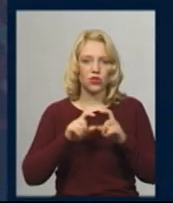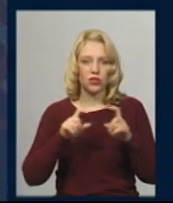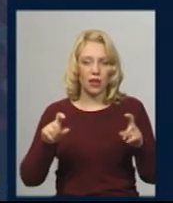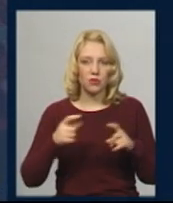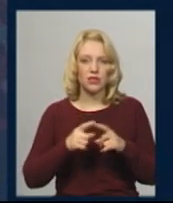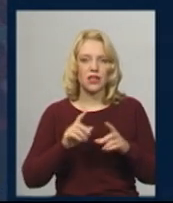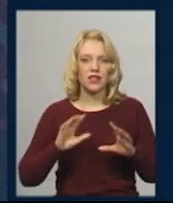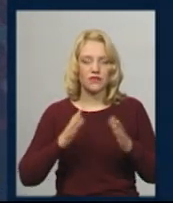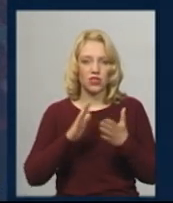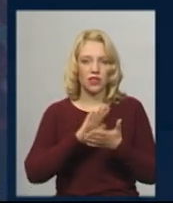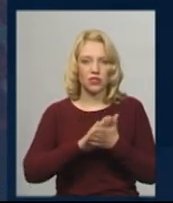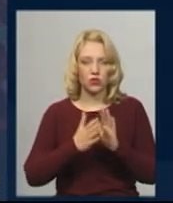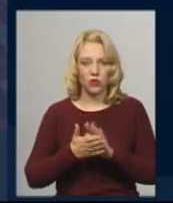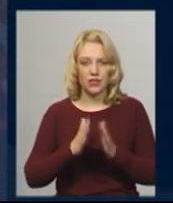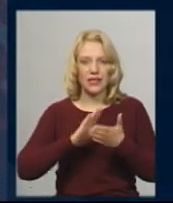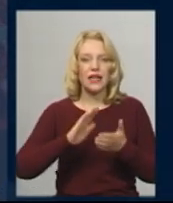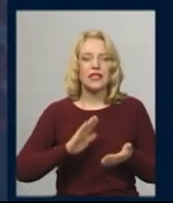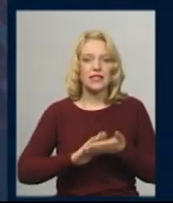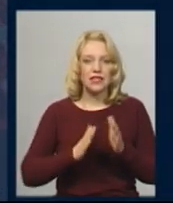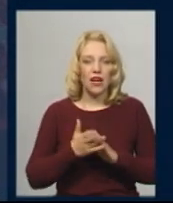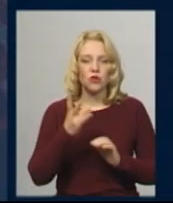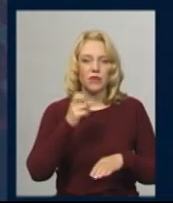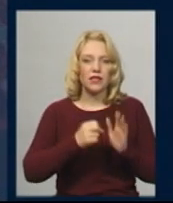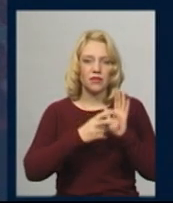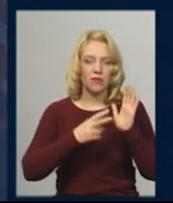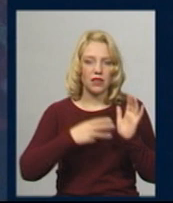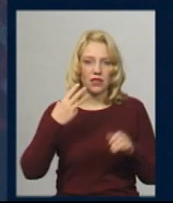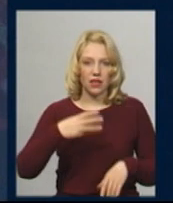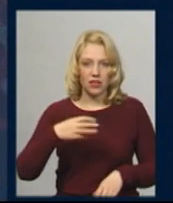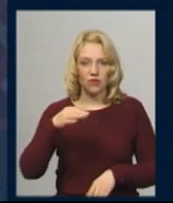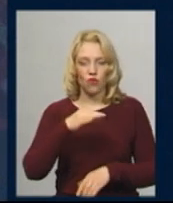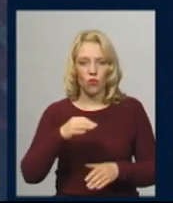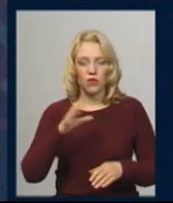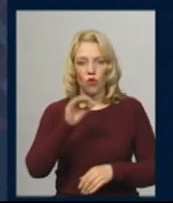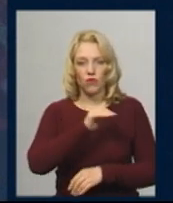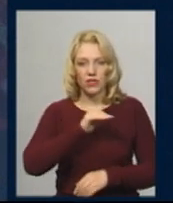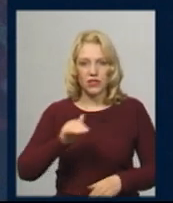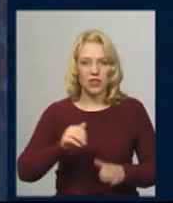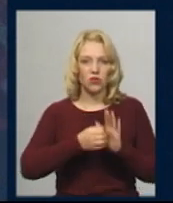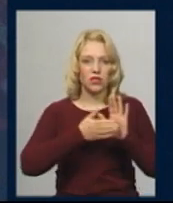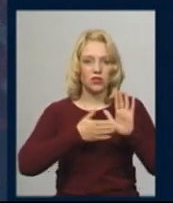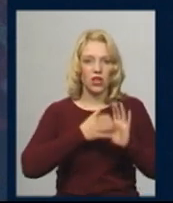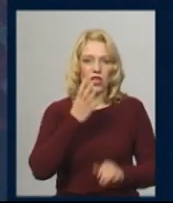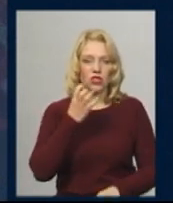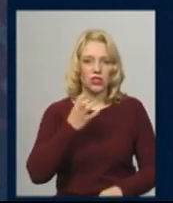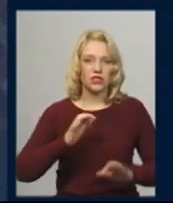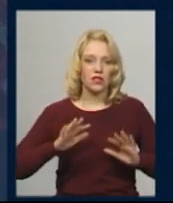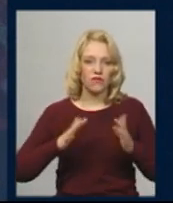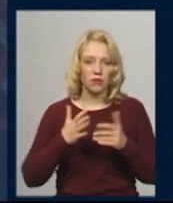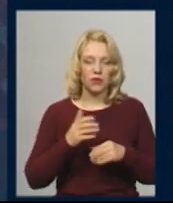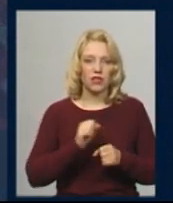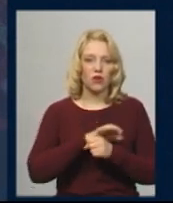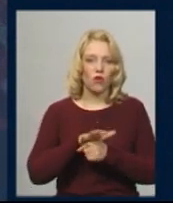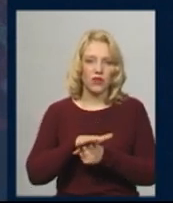За її словами, станом на 18.30 в області офіційно зареєстровано 400 випадків на COVID-19. З них